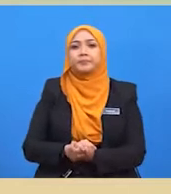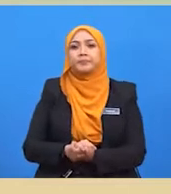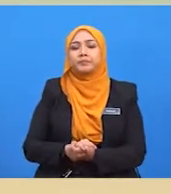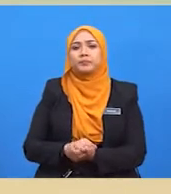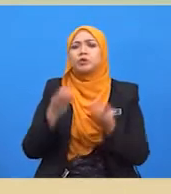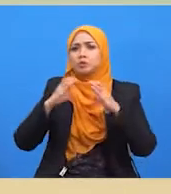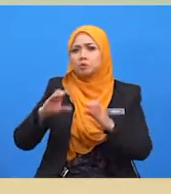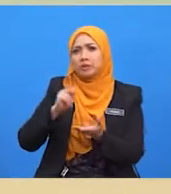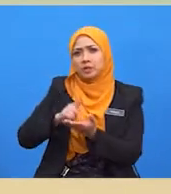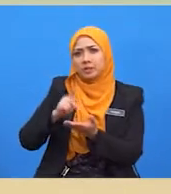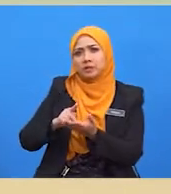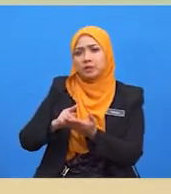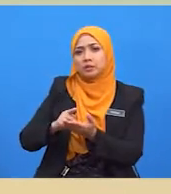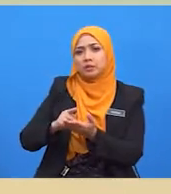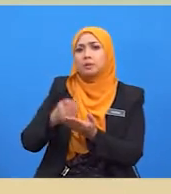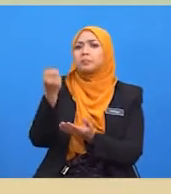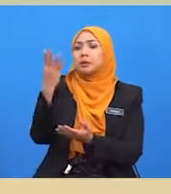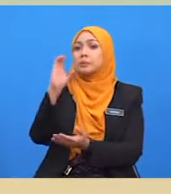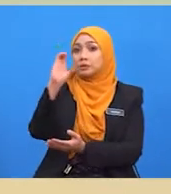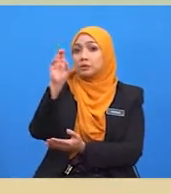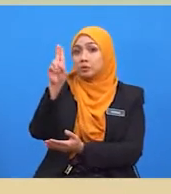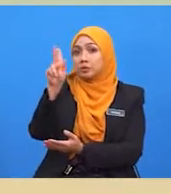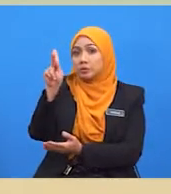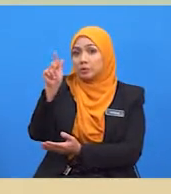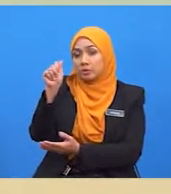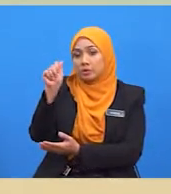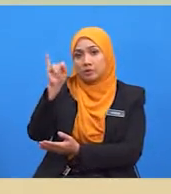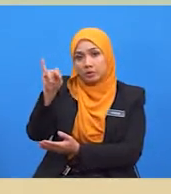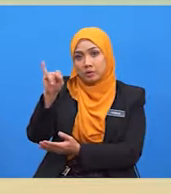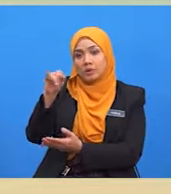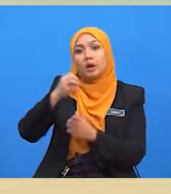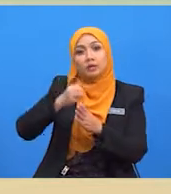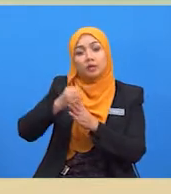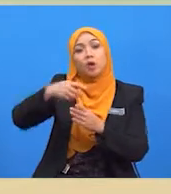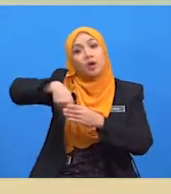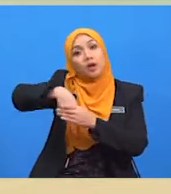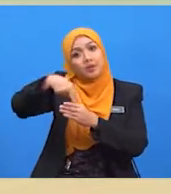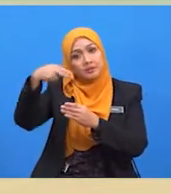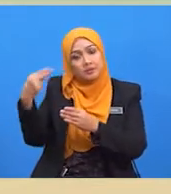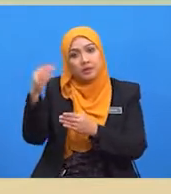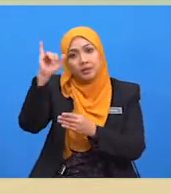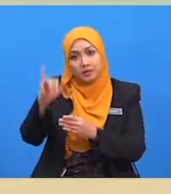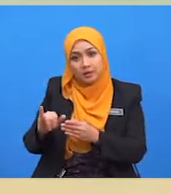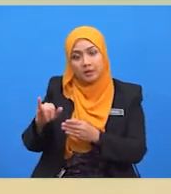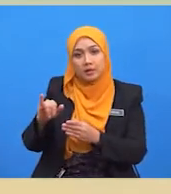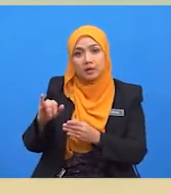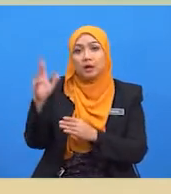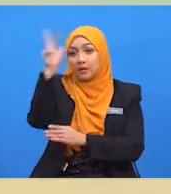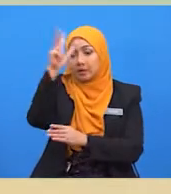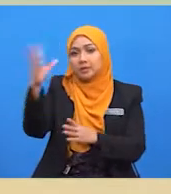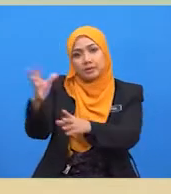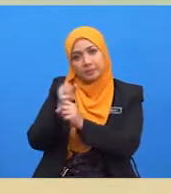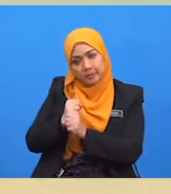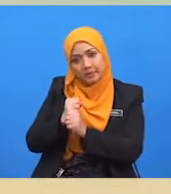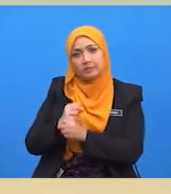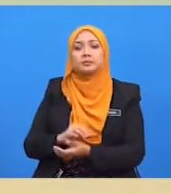jumlah cukai import yang dikenakan atau hasil yang diperoleh oleh kerajaan.